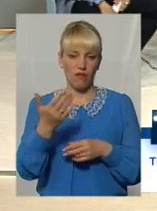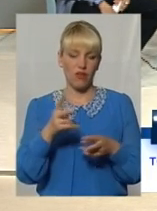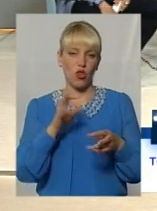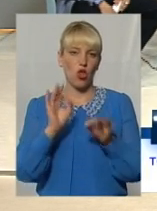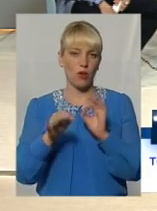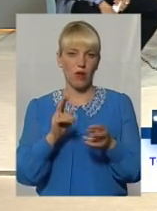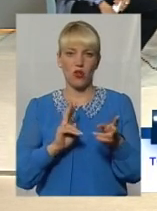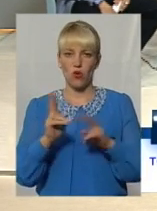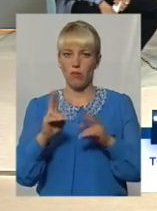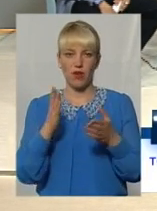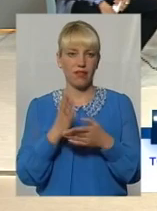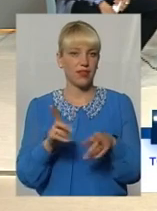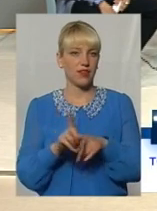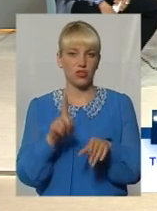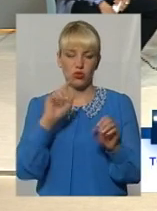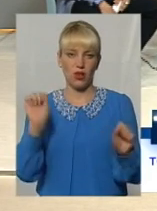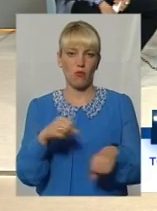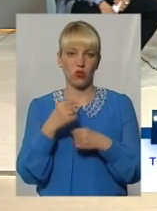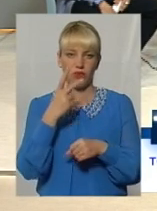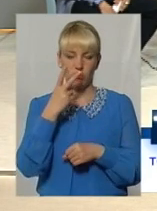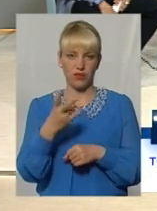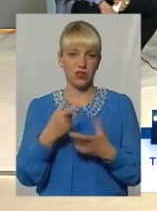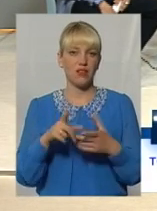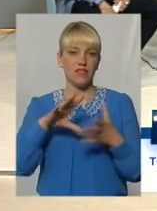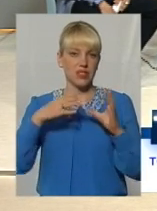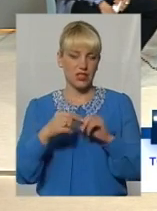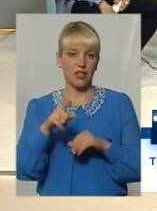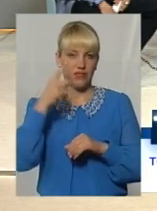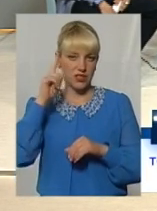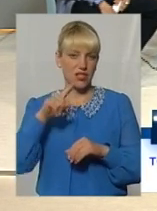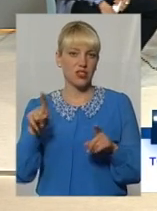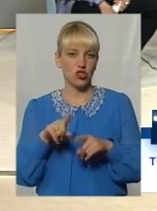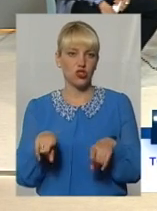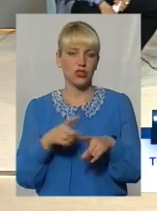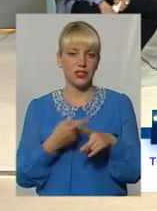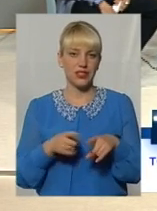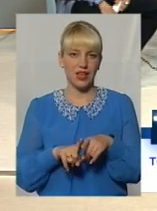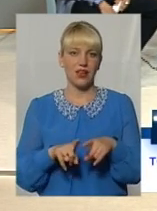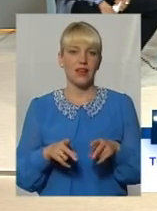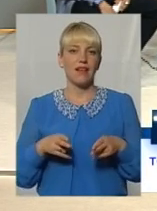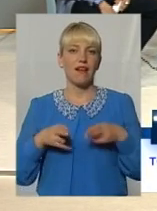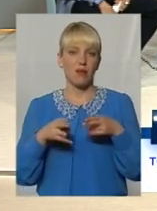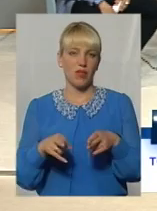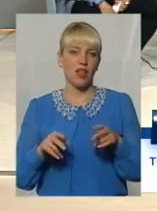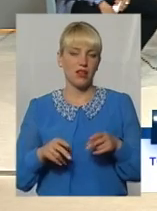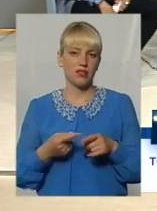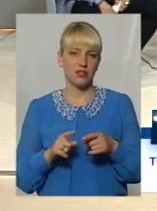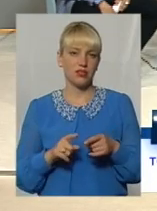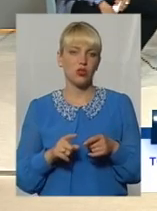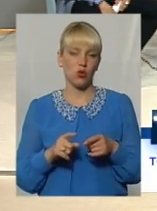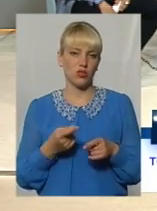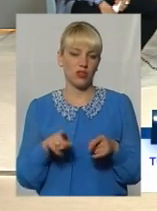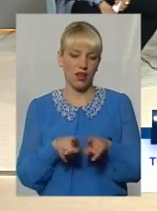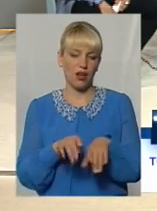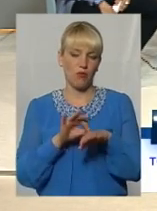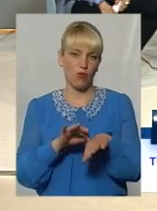неможливо на них дивитися. І, взагалі, ви знаєте, що це термінальний злочин? Отаке поводження з